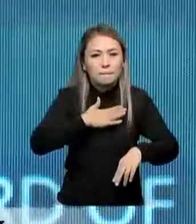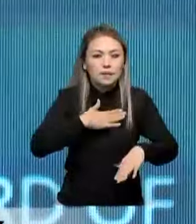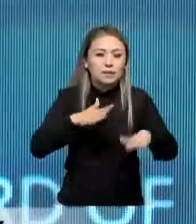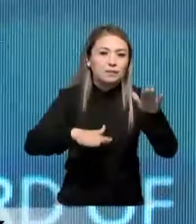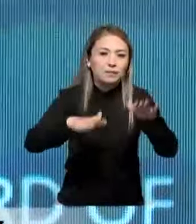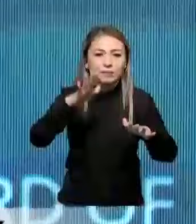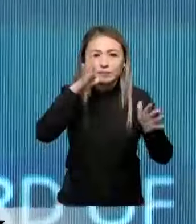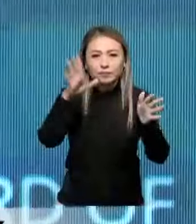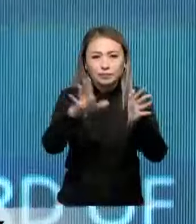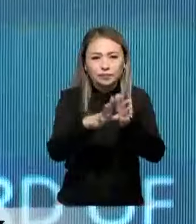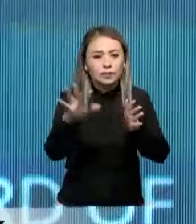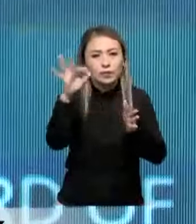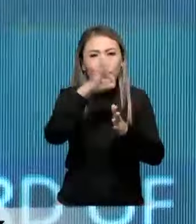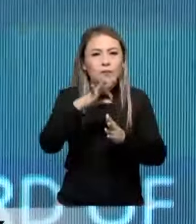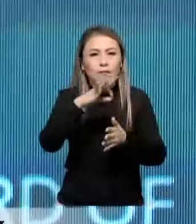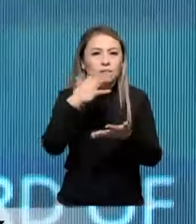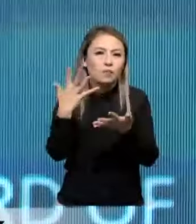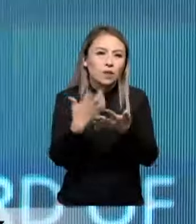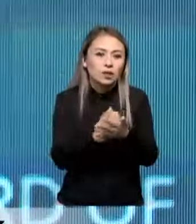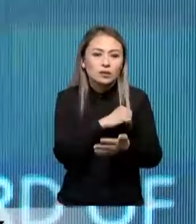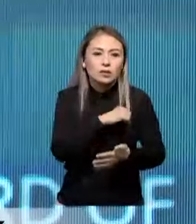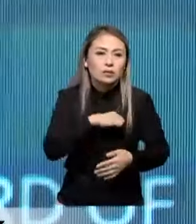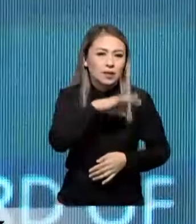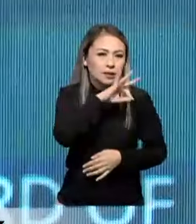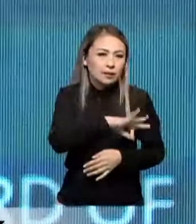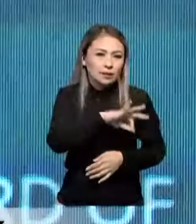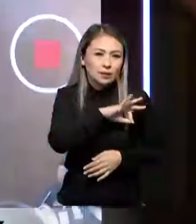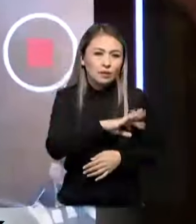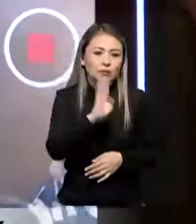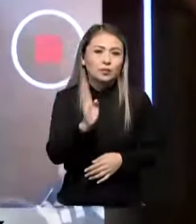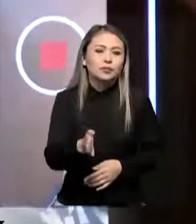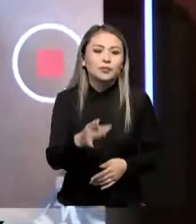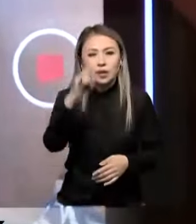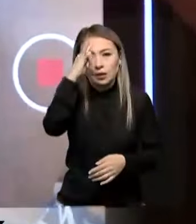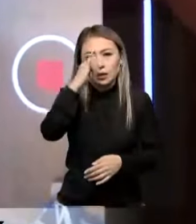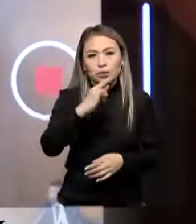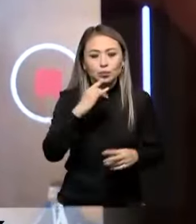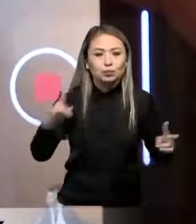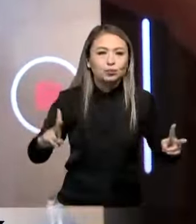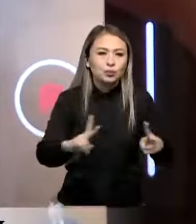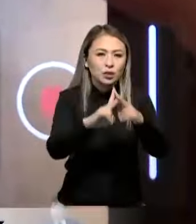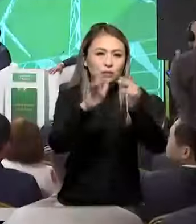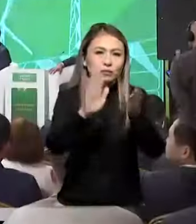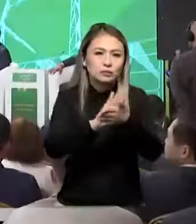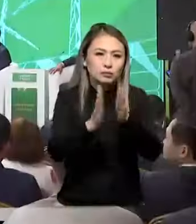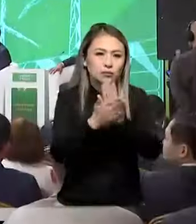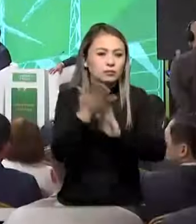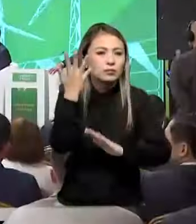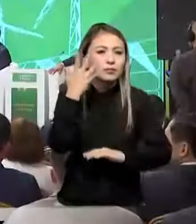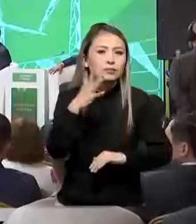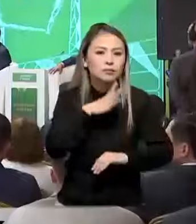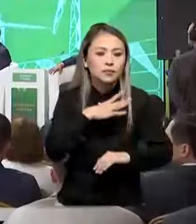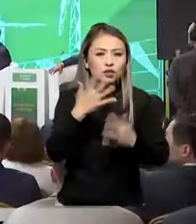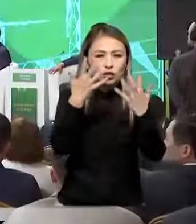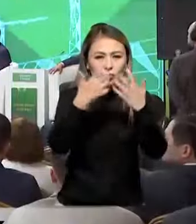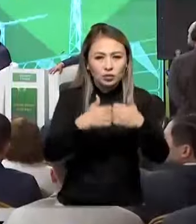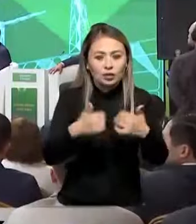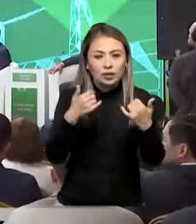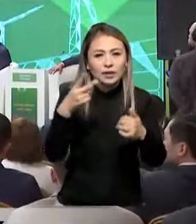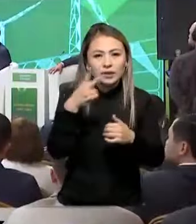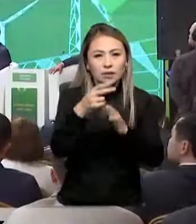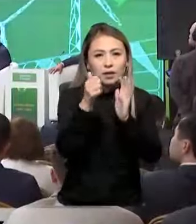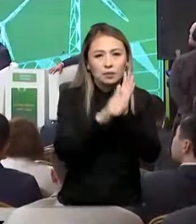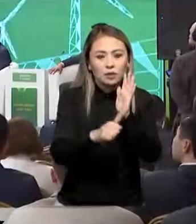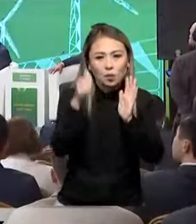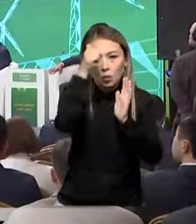энергияны көміртегі бейтараптығына қол жеткізетін ең тейімді құрал деп санаймыз. Қазақстан Париж келісімін ратификация алаған санаулы елдердің бірі. Әрі 2016